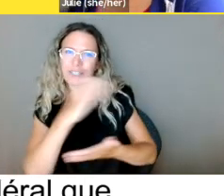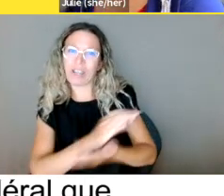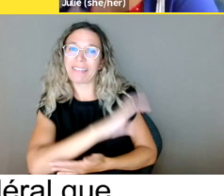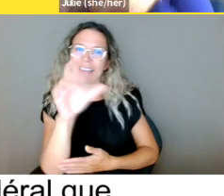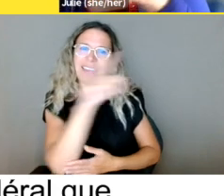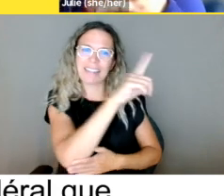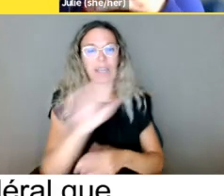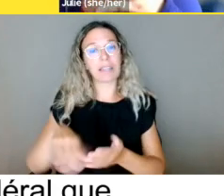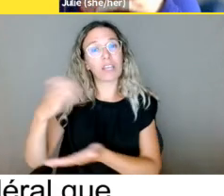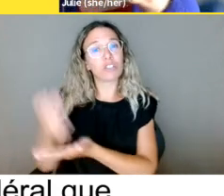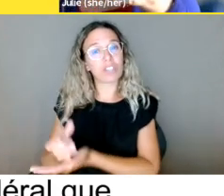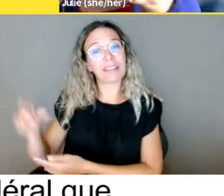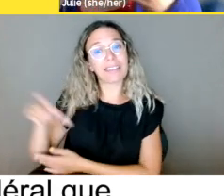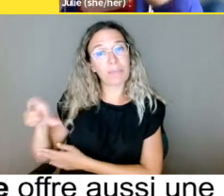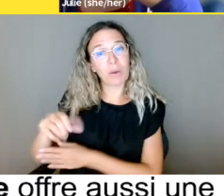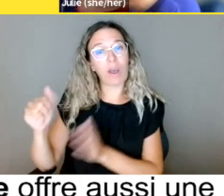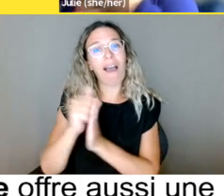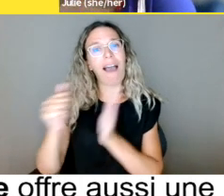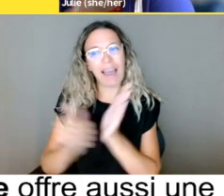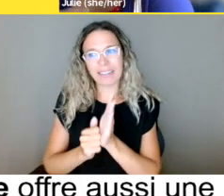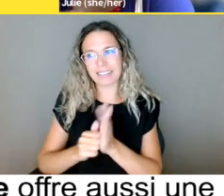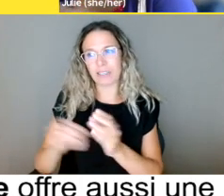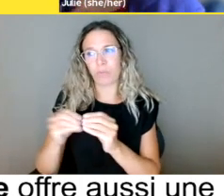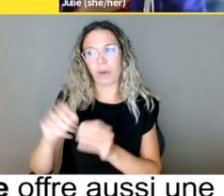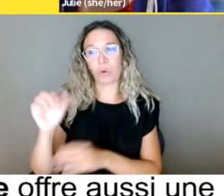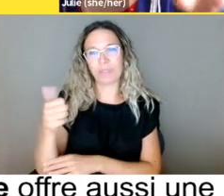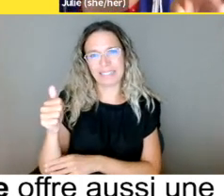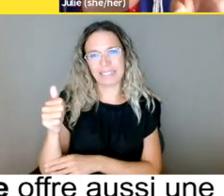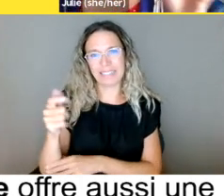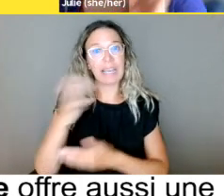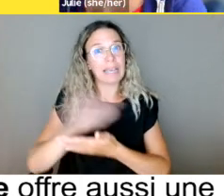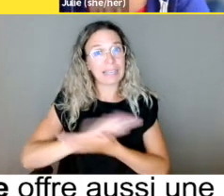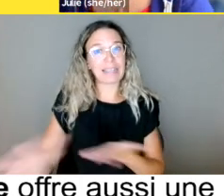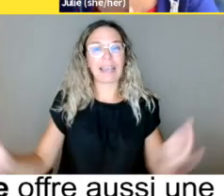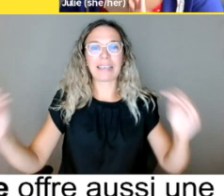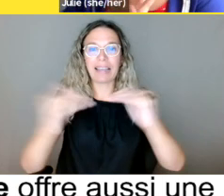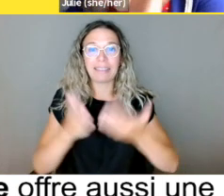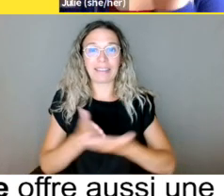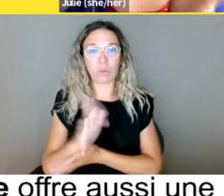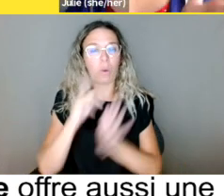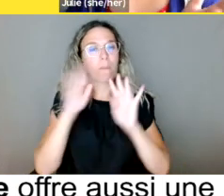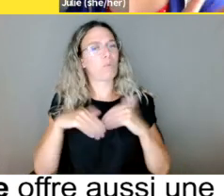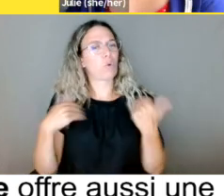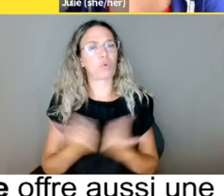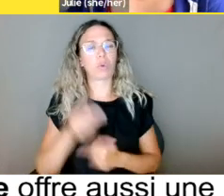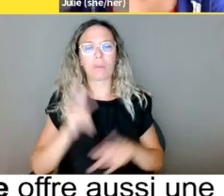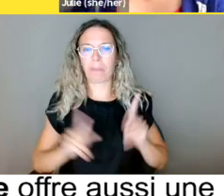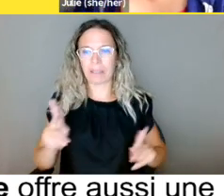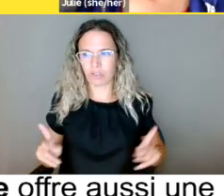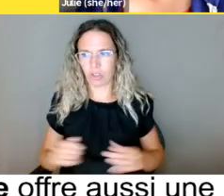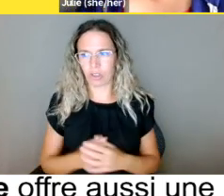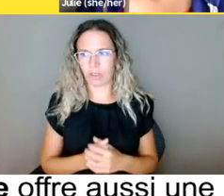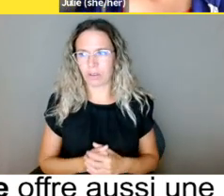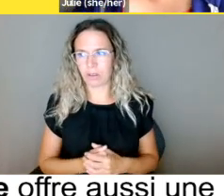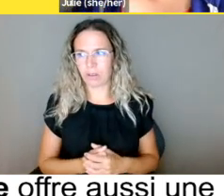est similaire jusqu'à un certain point à la Charte canadienne. Donc, la Charte québécoise